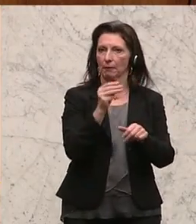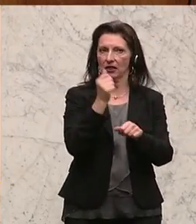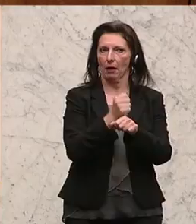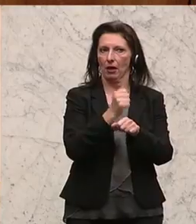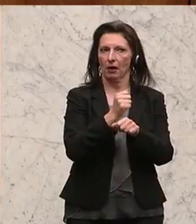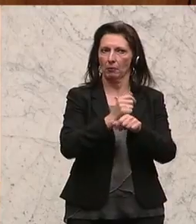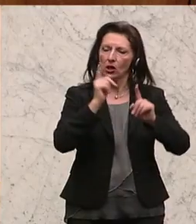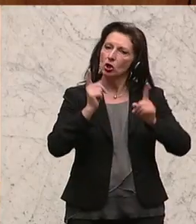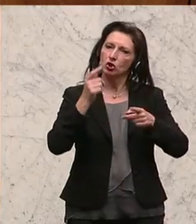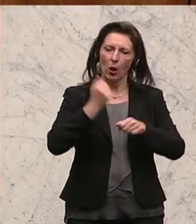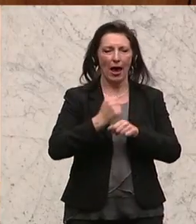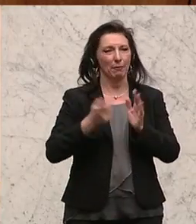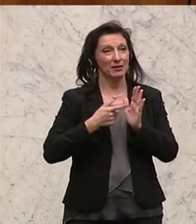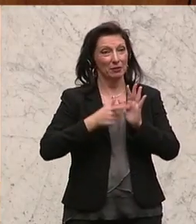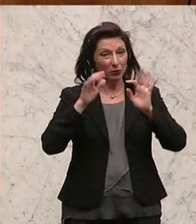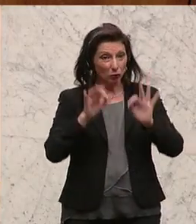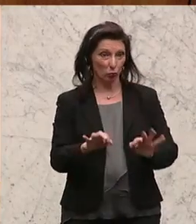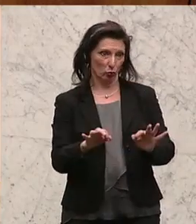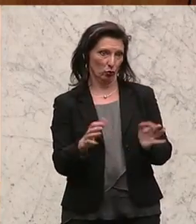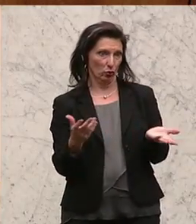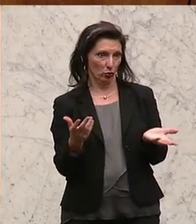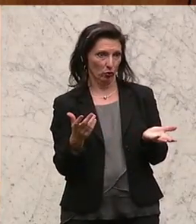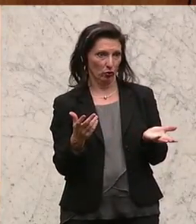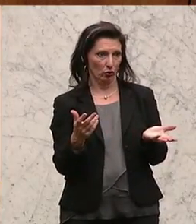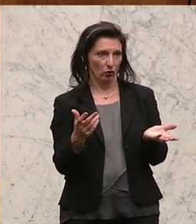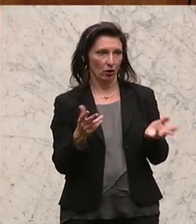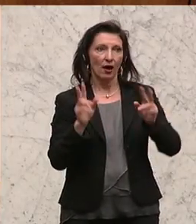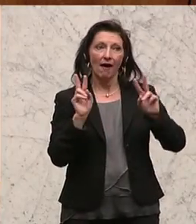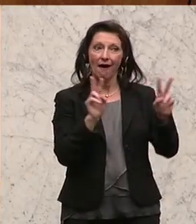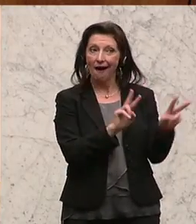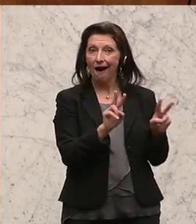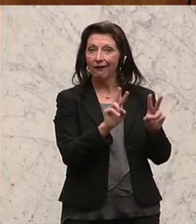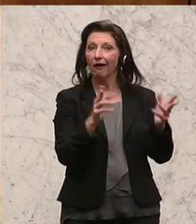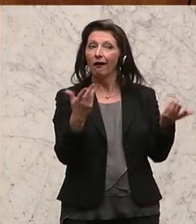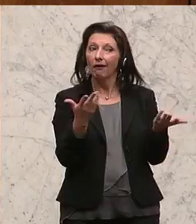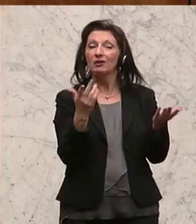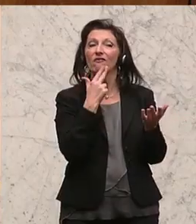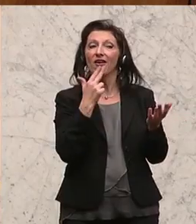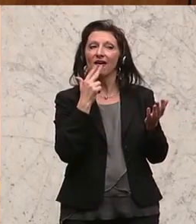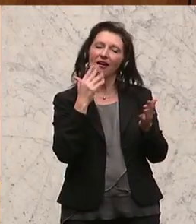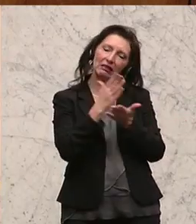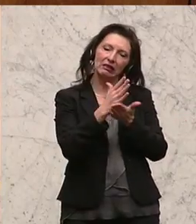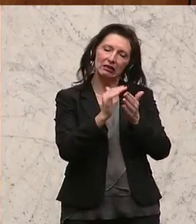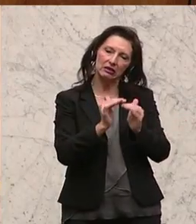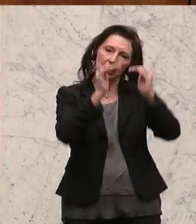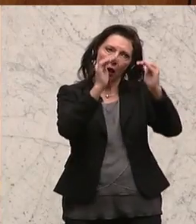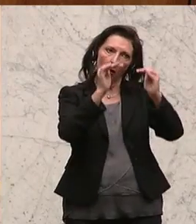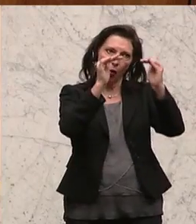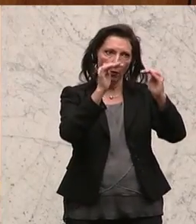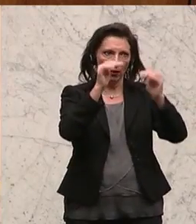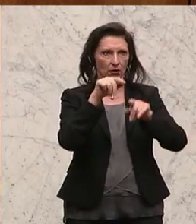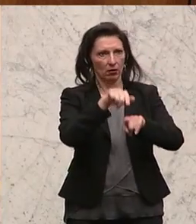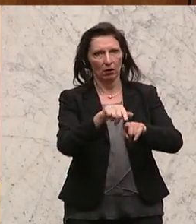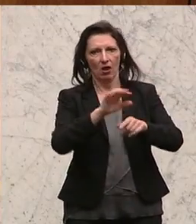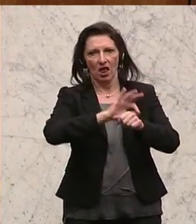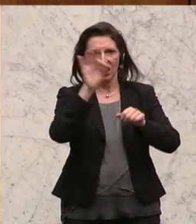gute Arbeitsbedingungen vorfinden, indem man auch garantiert, dass Angehörige des gehobenen Dienstes zumindest am Tag anwesend